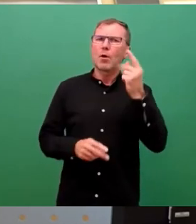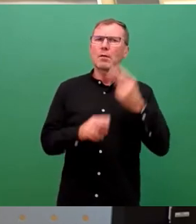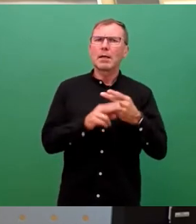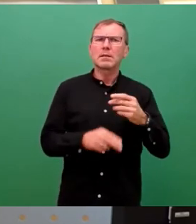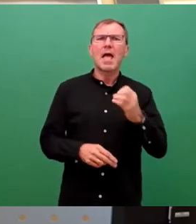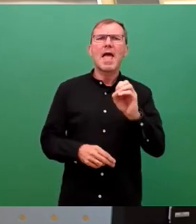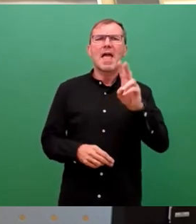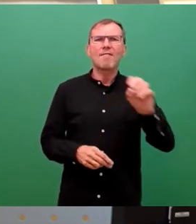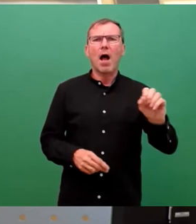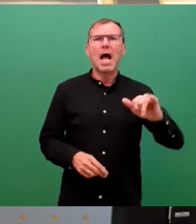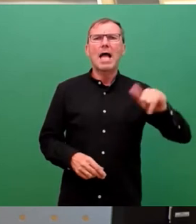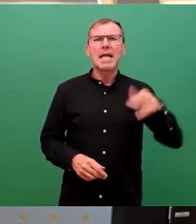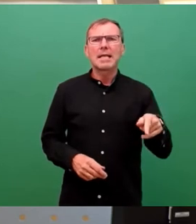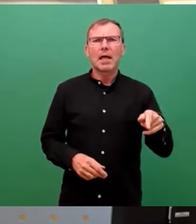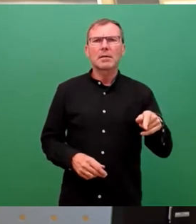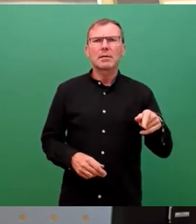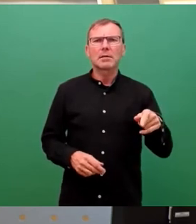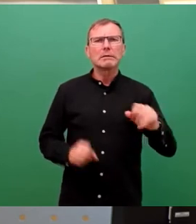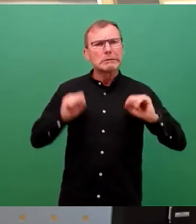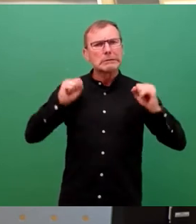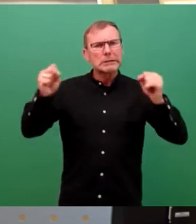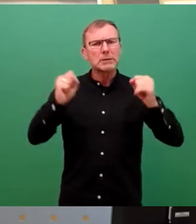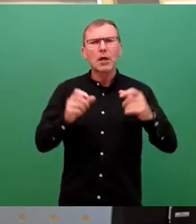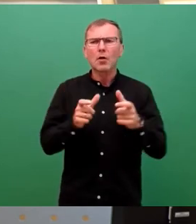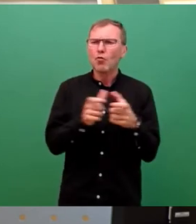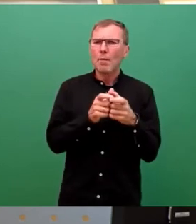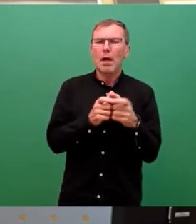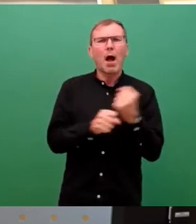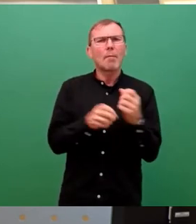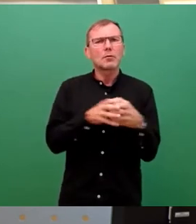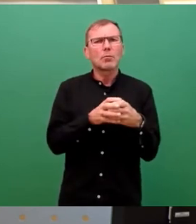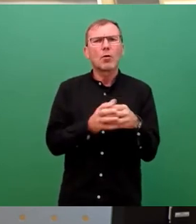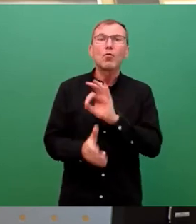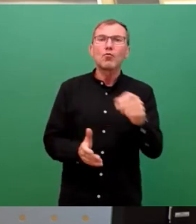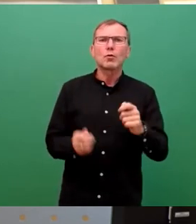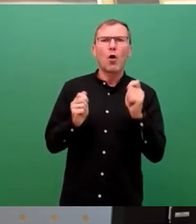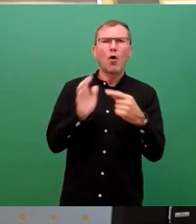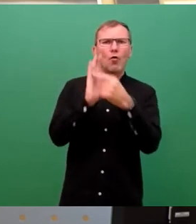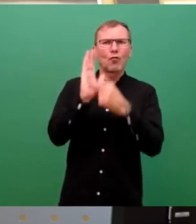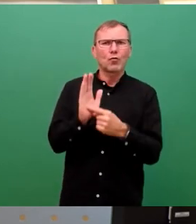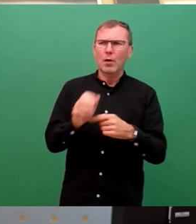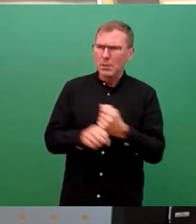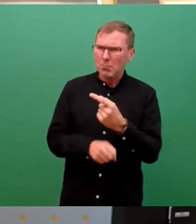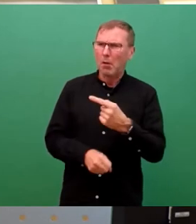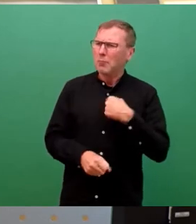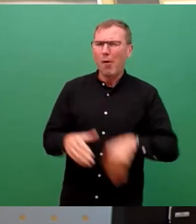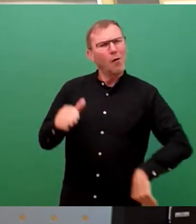eine Taskforce sehr gute Vorschläge gemacht, die wir ausdrücklich und in vollem Umfang unterstützen.